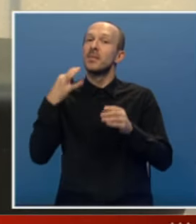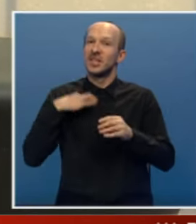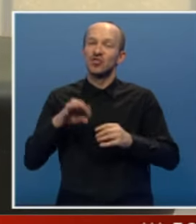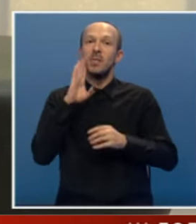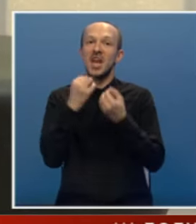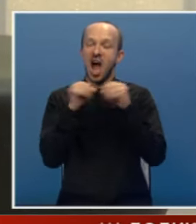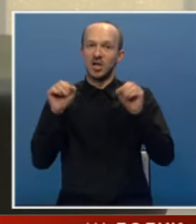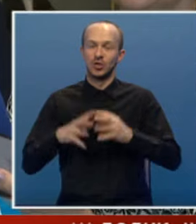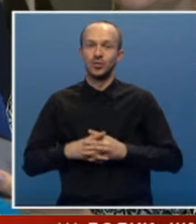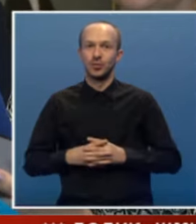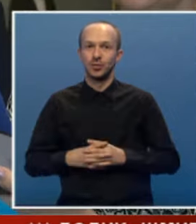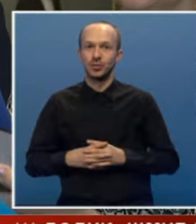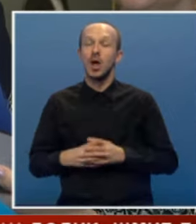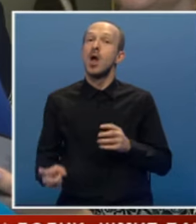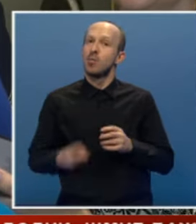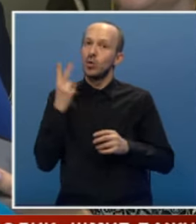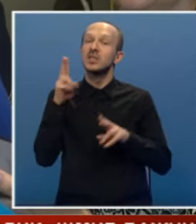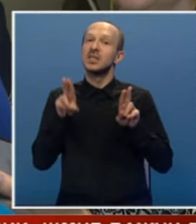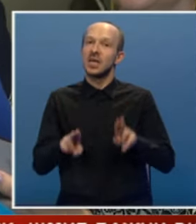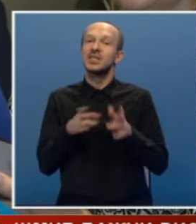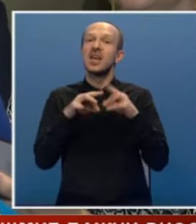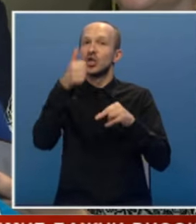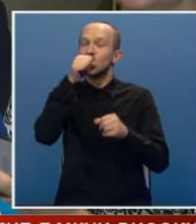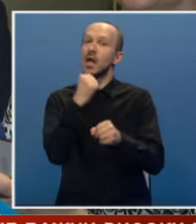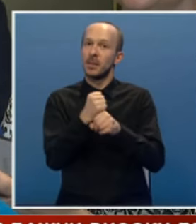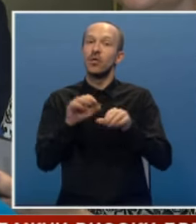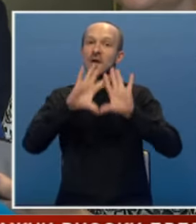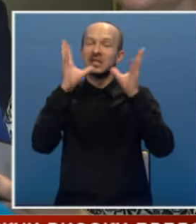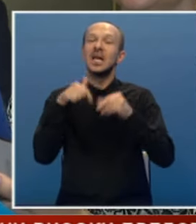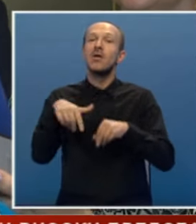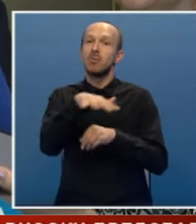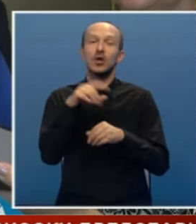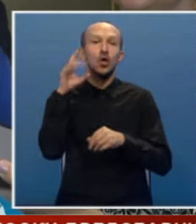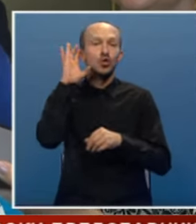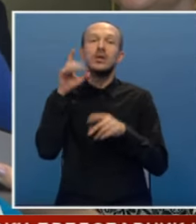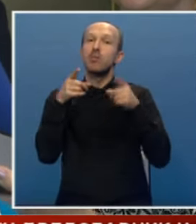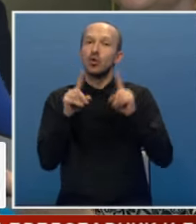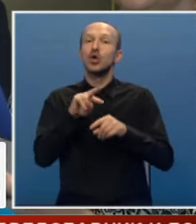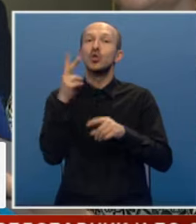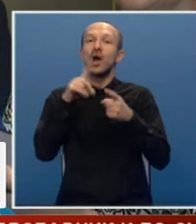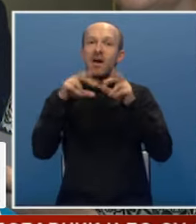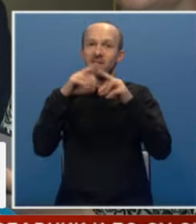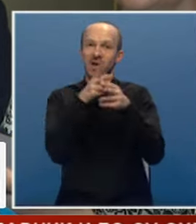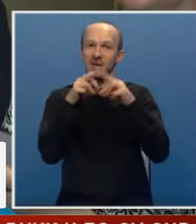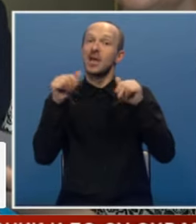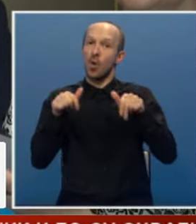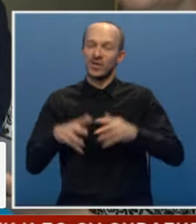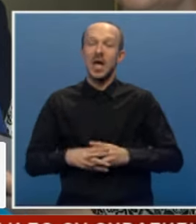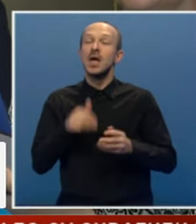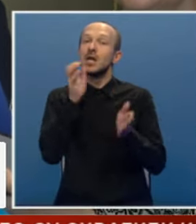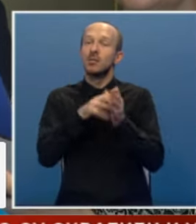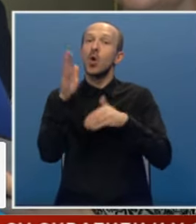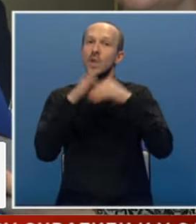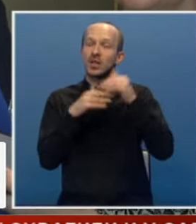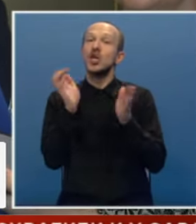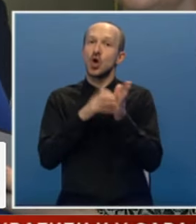predsjedništva BiH. Ponose zaista na ovo što je napravljeno, cijeli ovaj ambijent i čula sam da postoji druga faza ovdje, da bi se trebalo